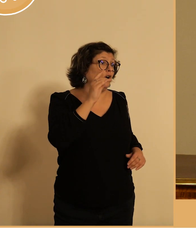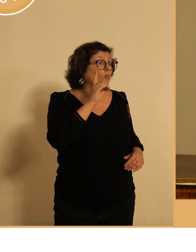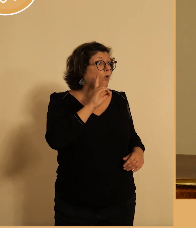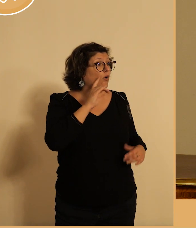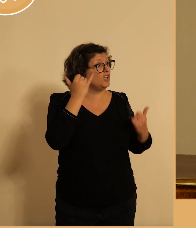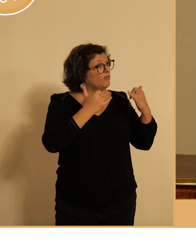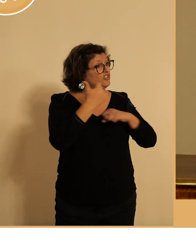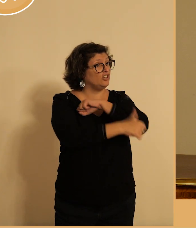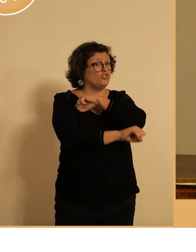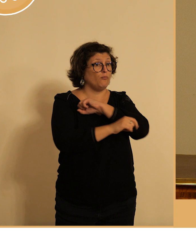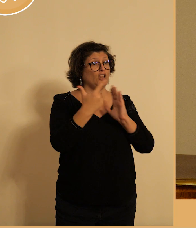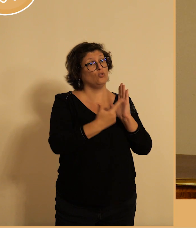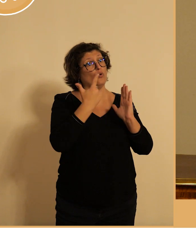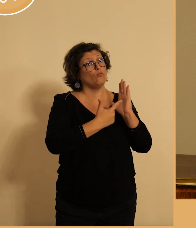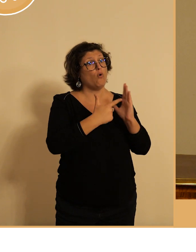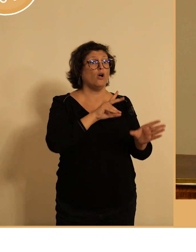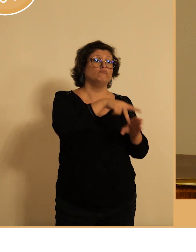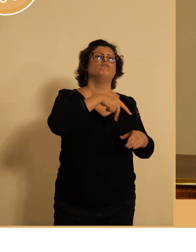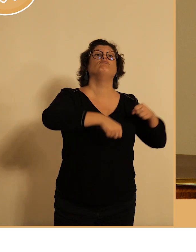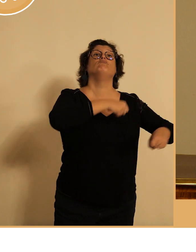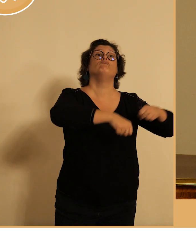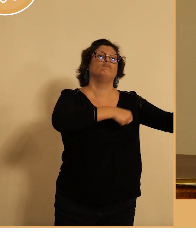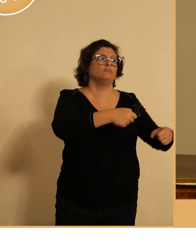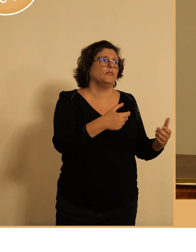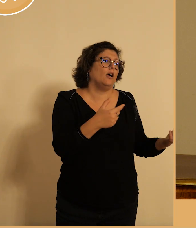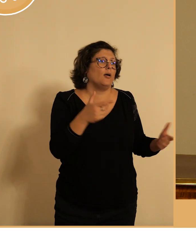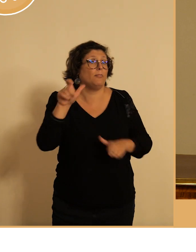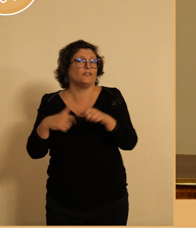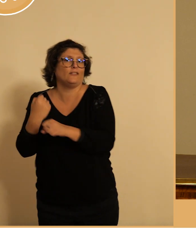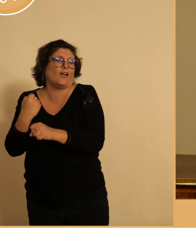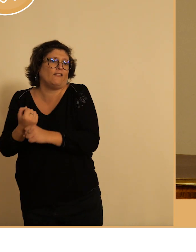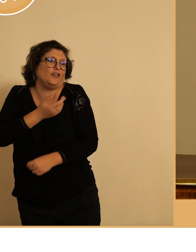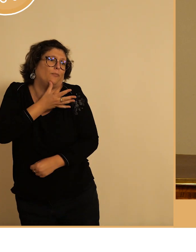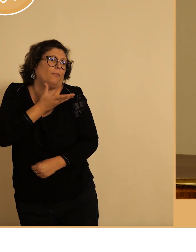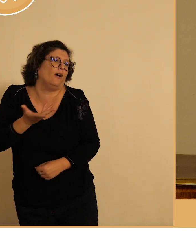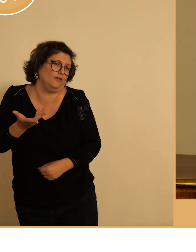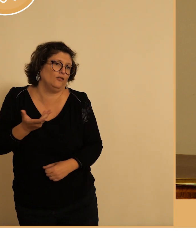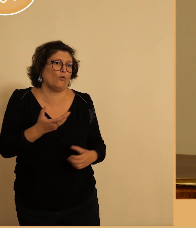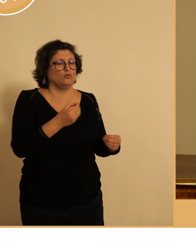sortir deux fois par semaine dans la journée merci monsieur Olivier merci